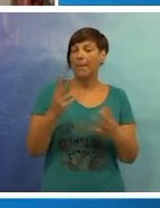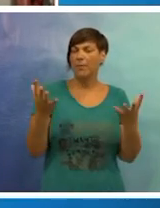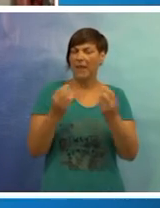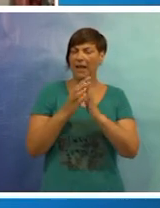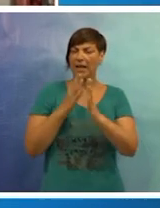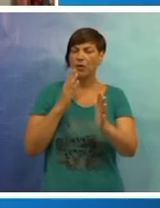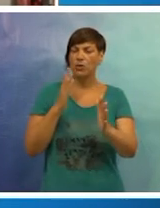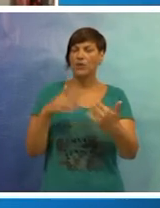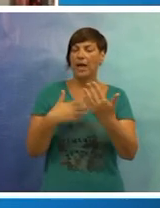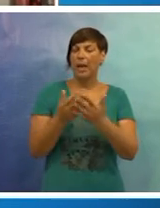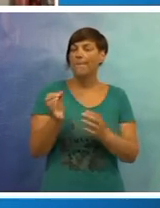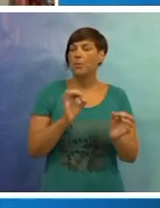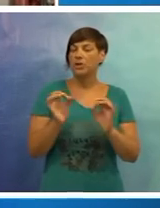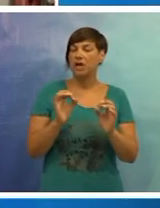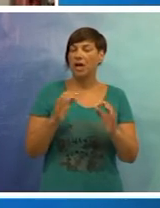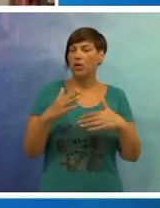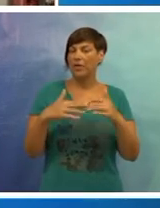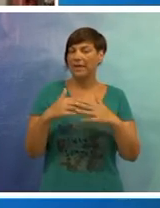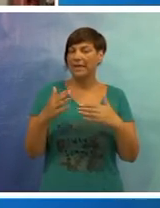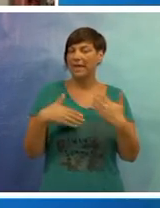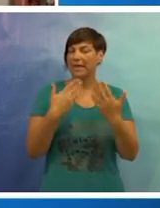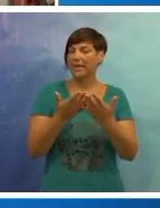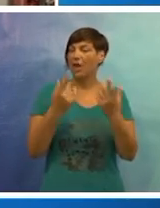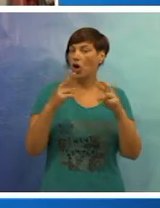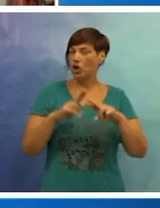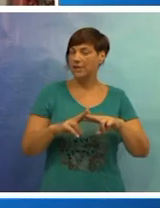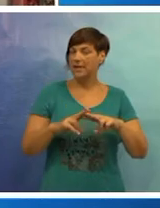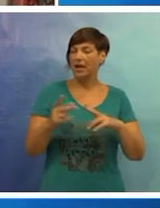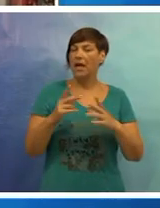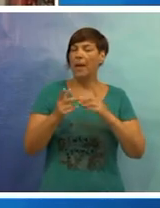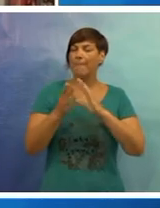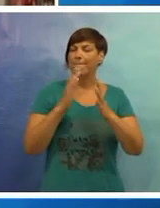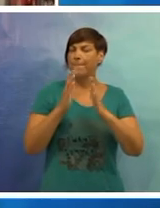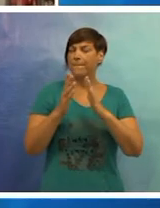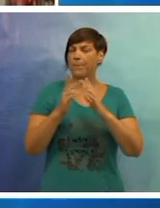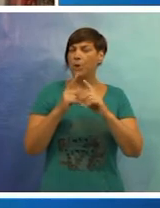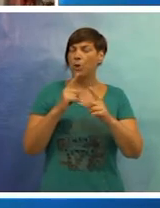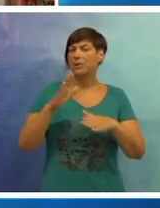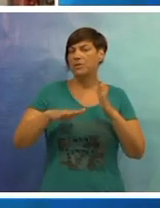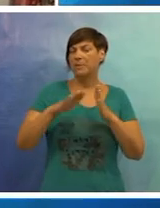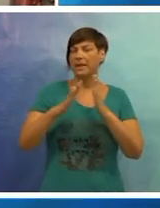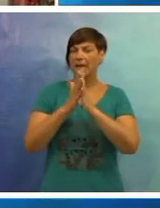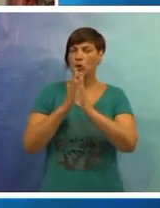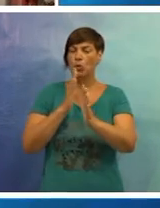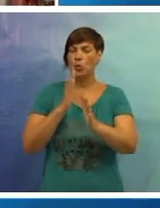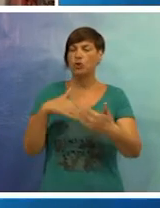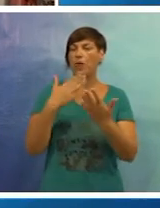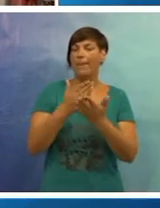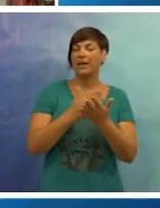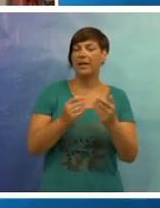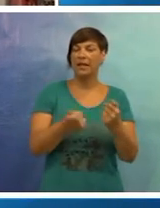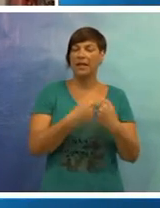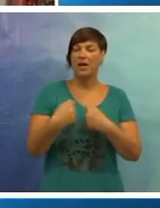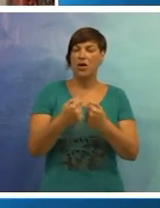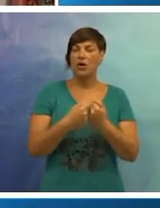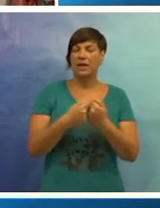ovako pun grad i velike gužve je na poboljšanju uvjeta boravka. Ne radi se samo o organizaciji prometa ili smanjenju gužve, nego i o